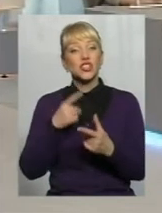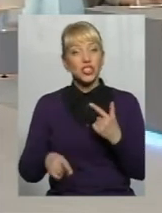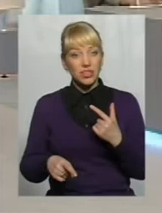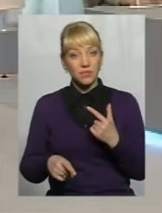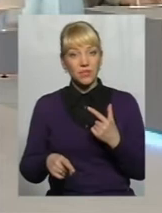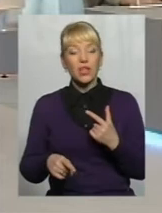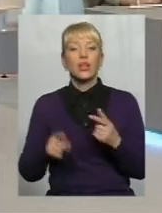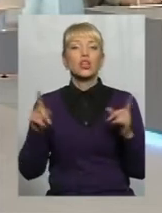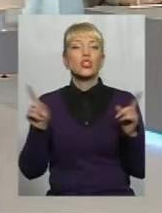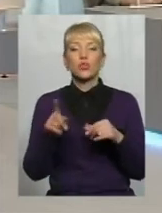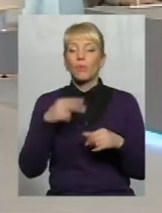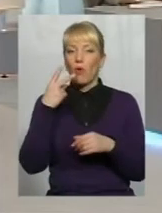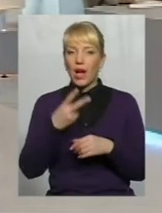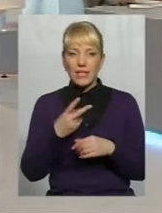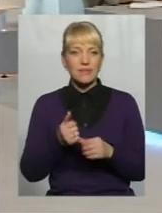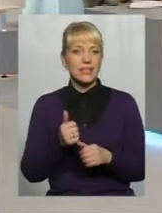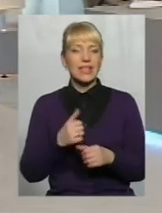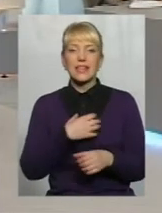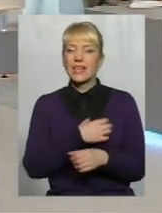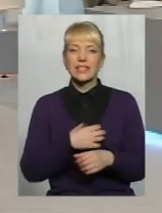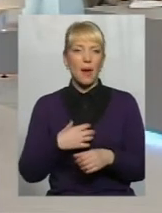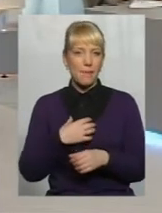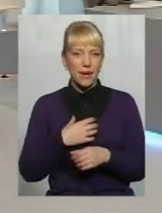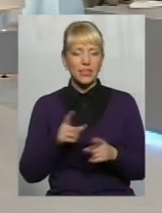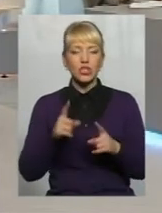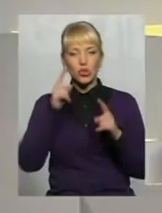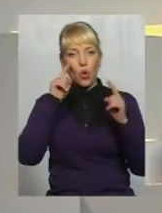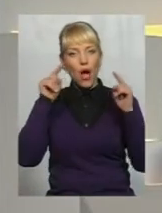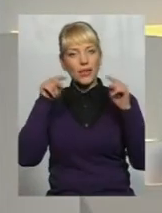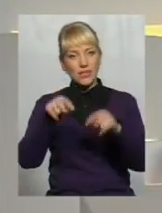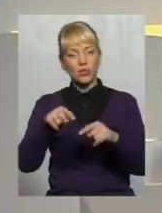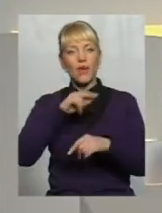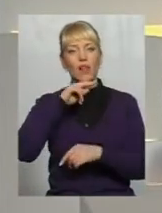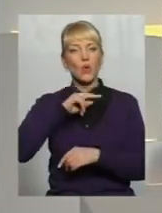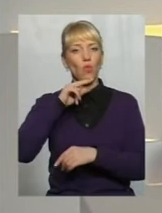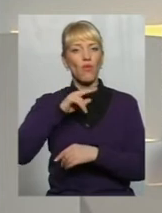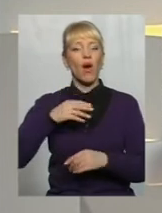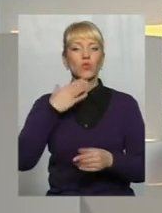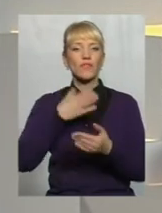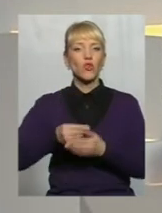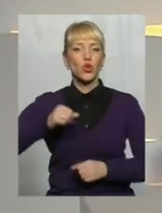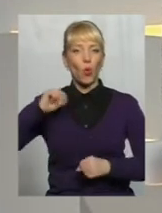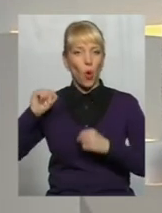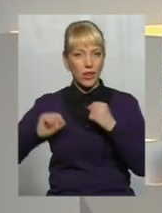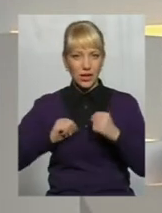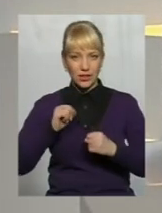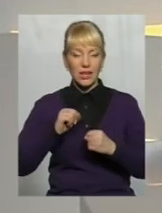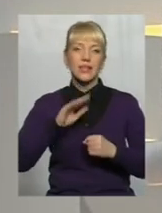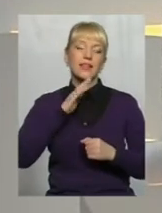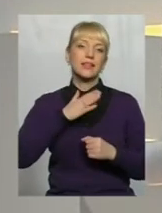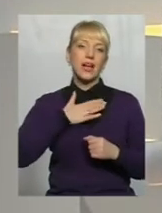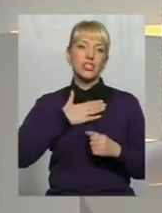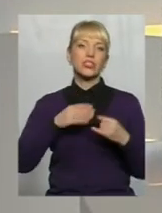Що показували насамперед, на що акцентували увагу своїх колег, наших